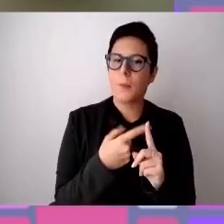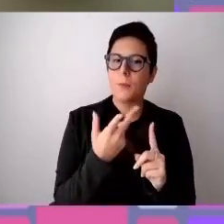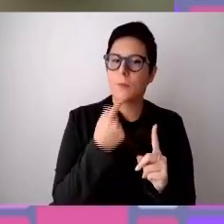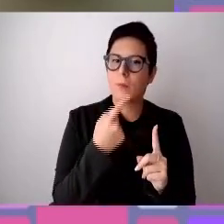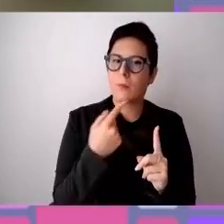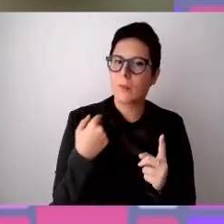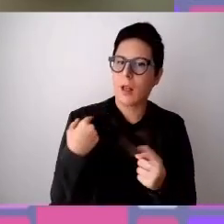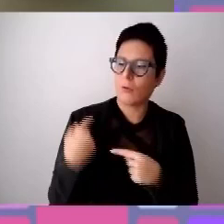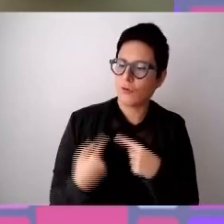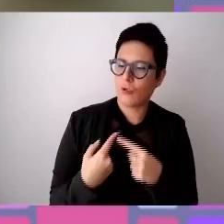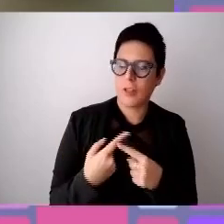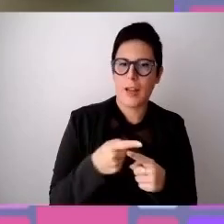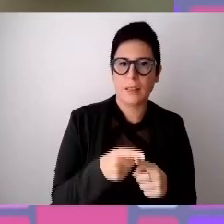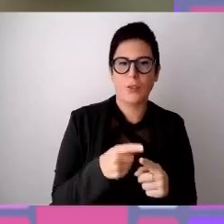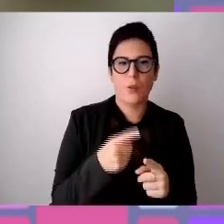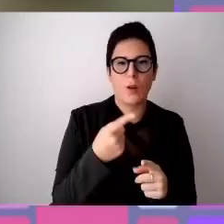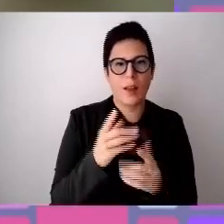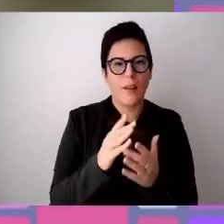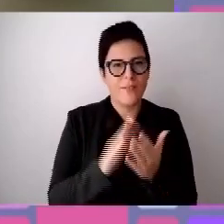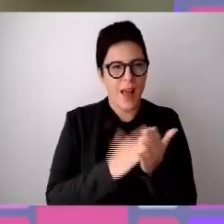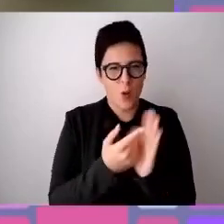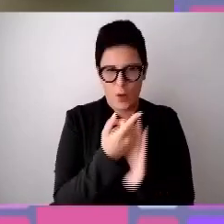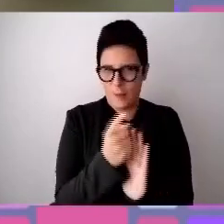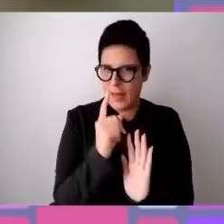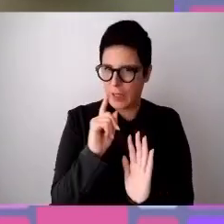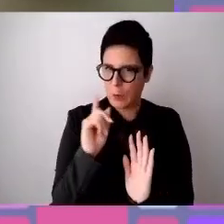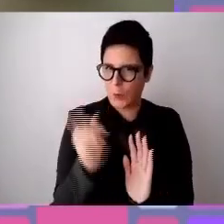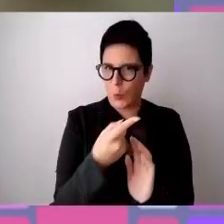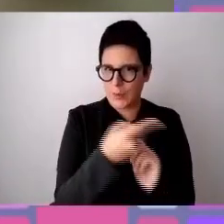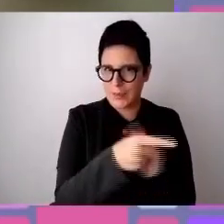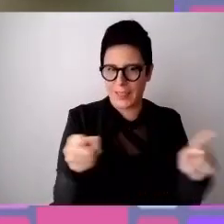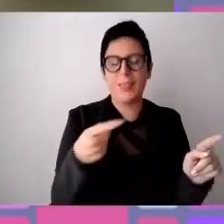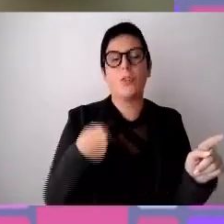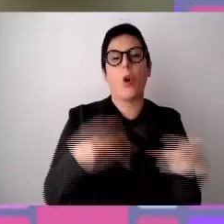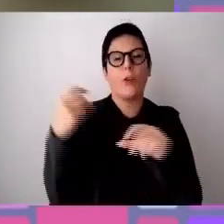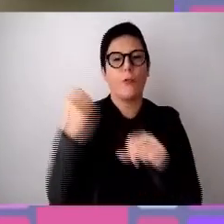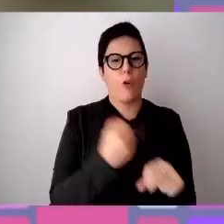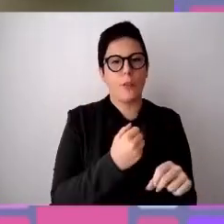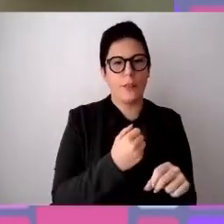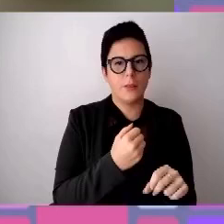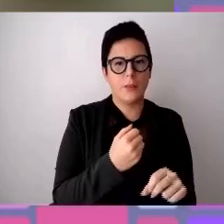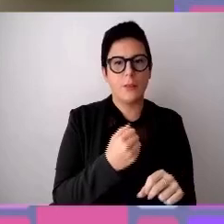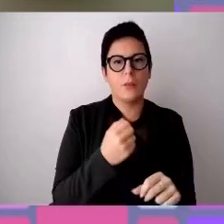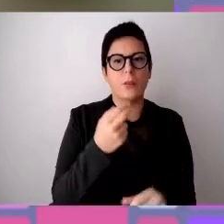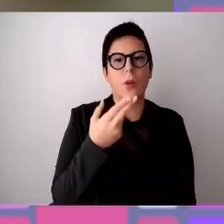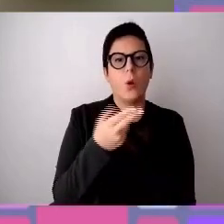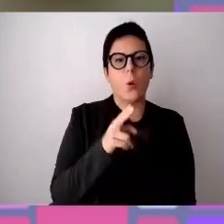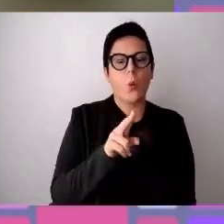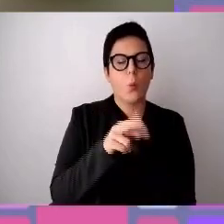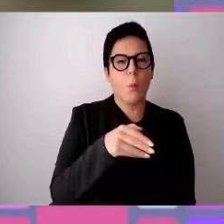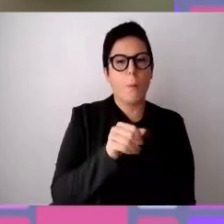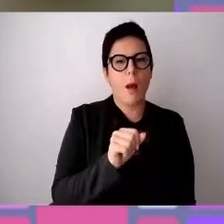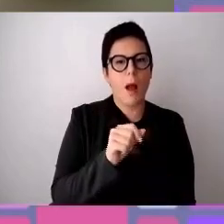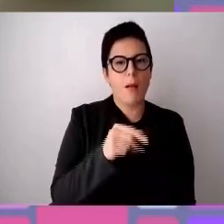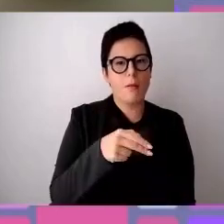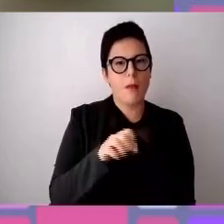di generazione di valore per tutti, noi come fondazione Human Age Institute lavoriamo